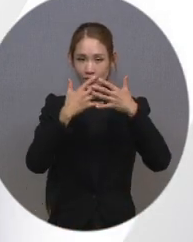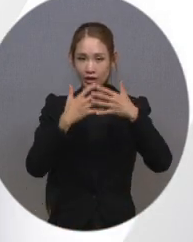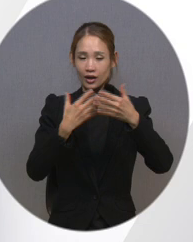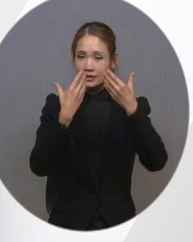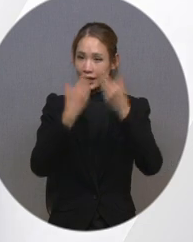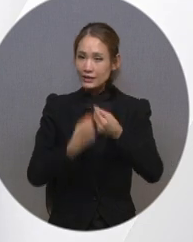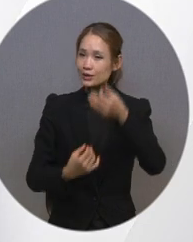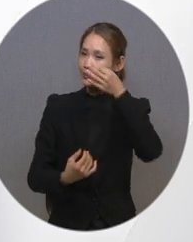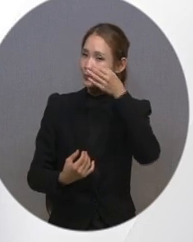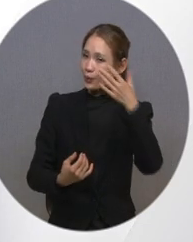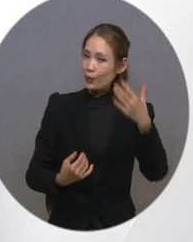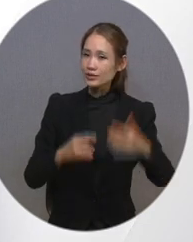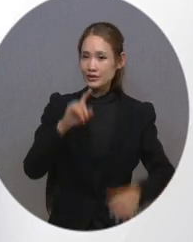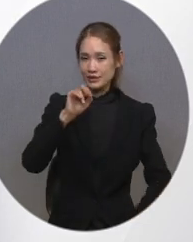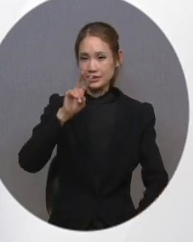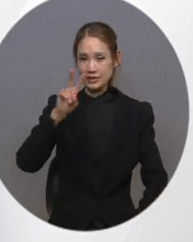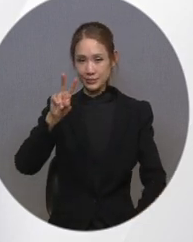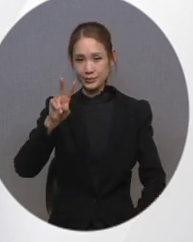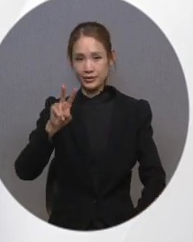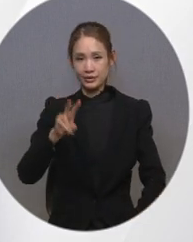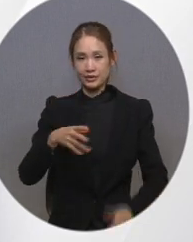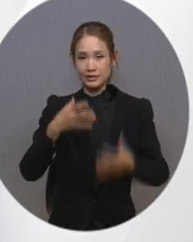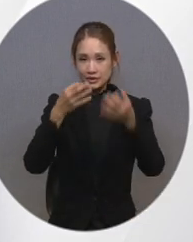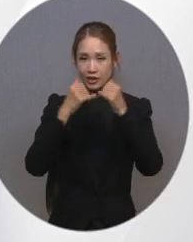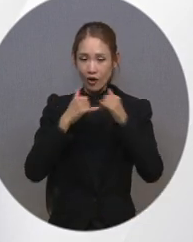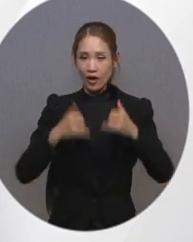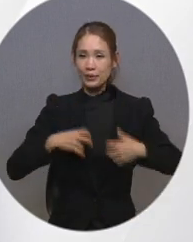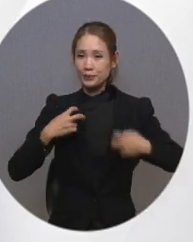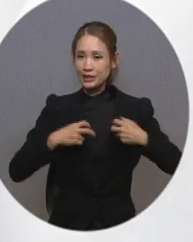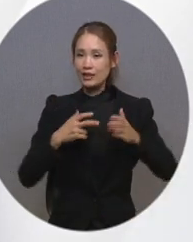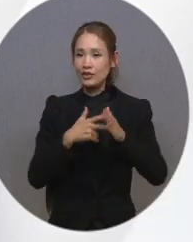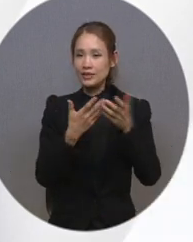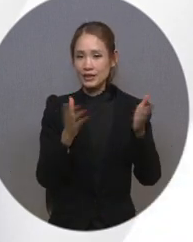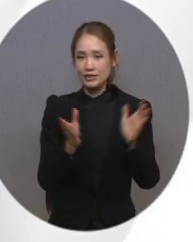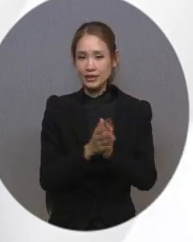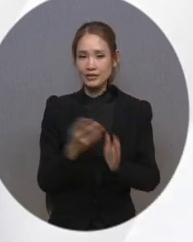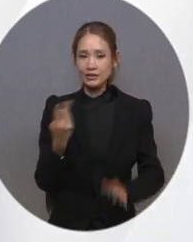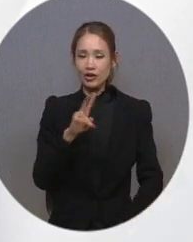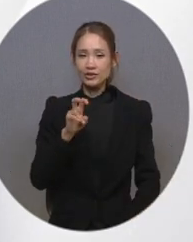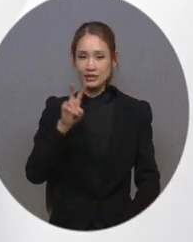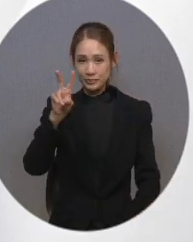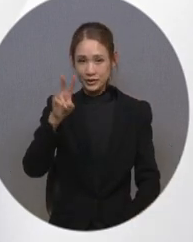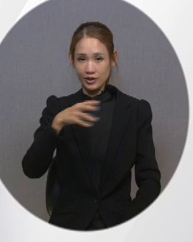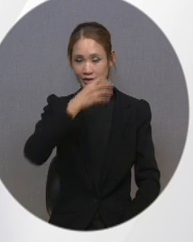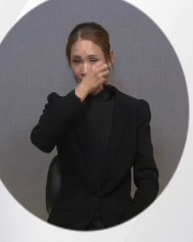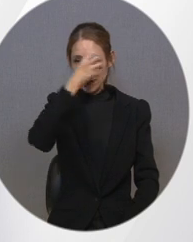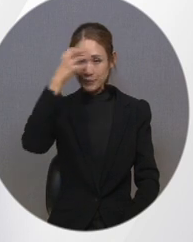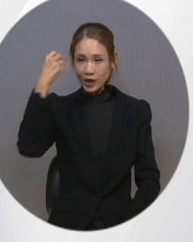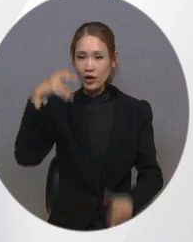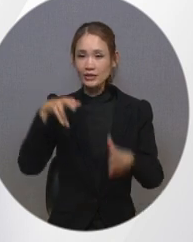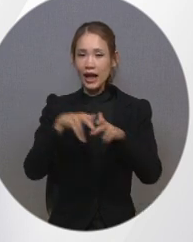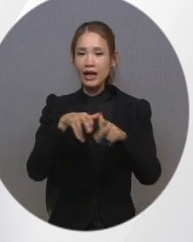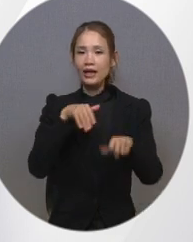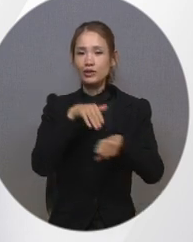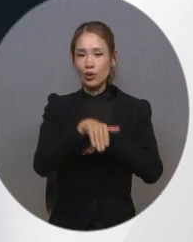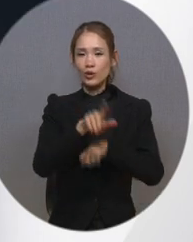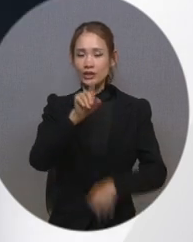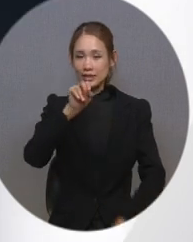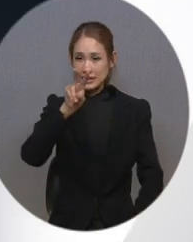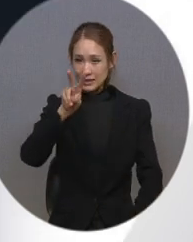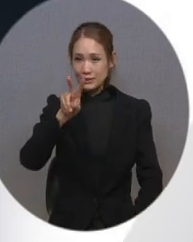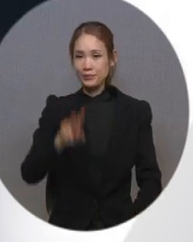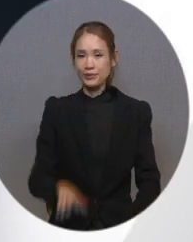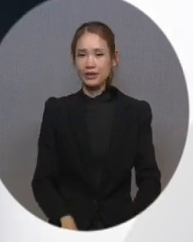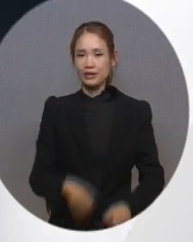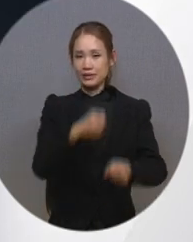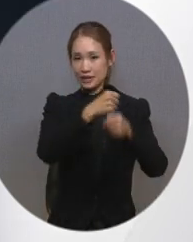보여드리는 TV는 시청자 미디어재단에서 보급하는 2022년도 삼성장애인용 TV입니다. TV